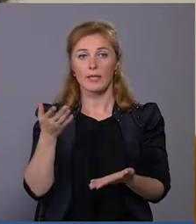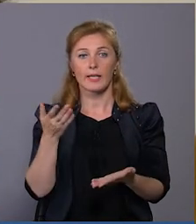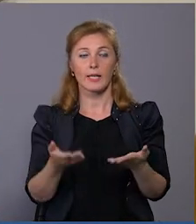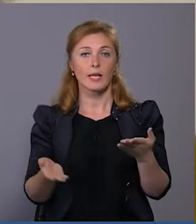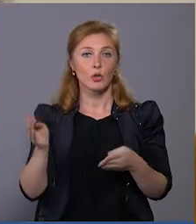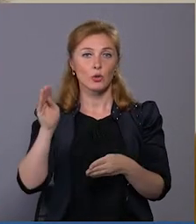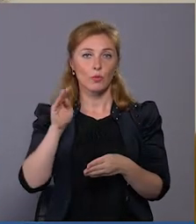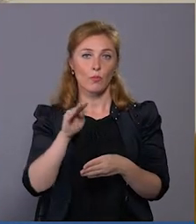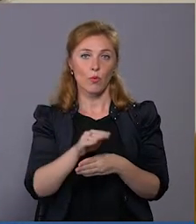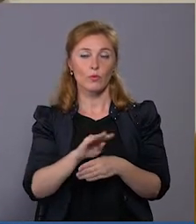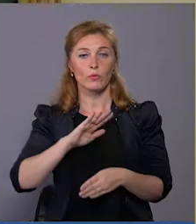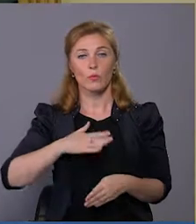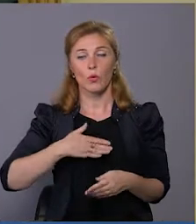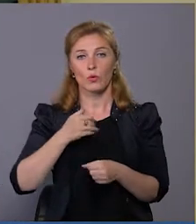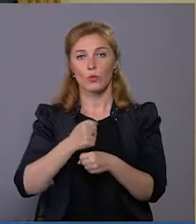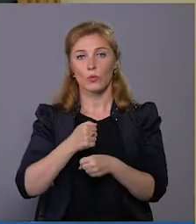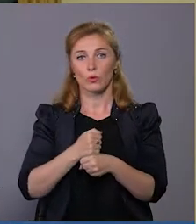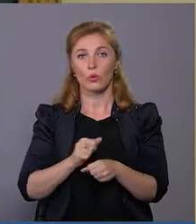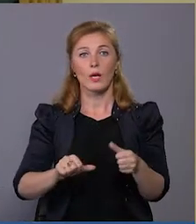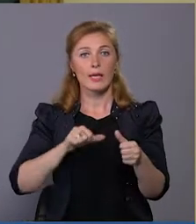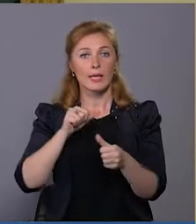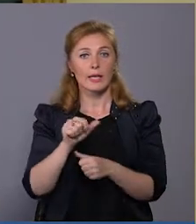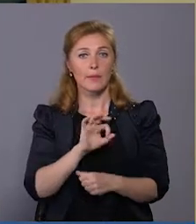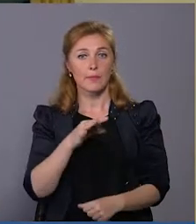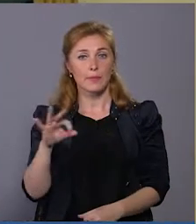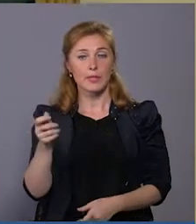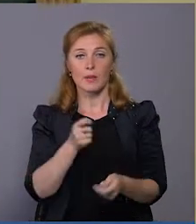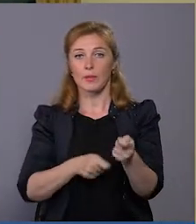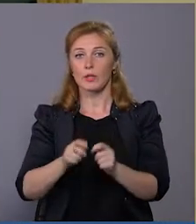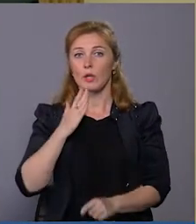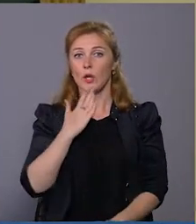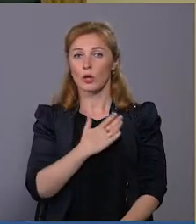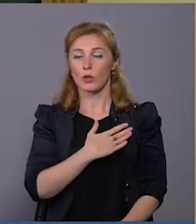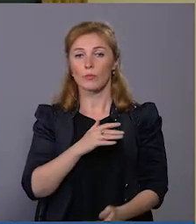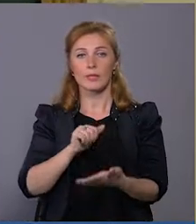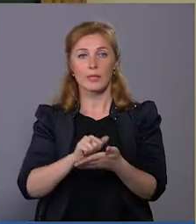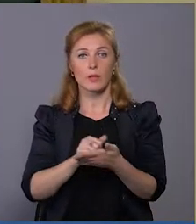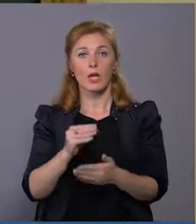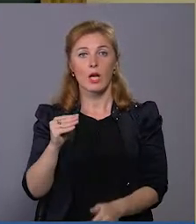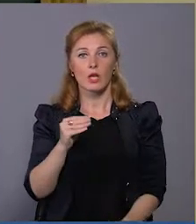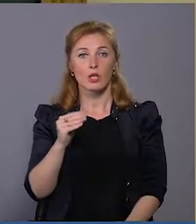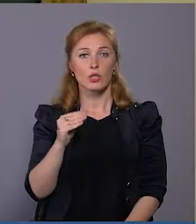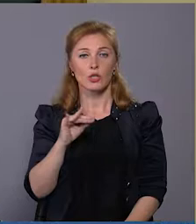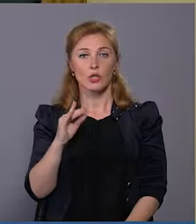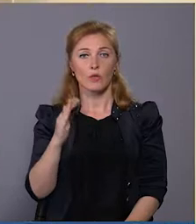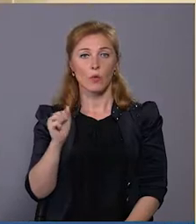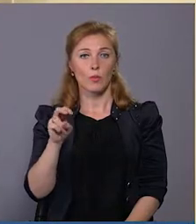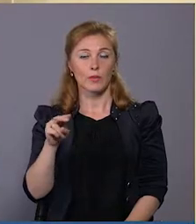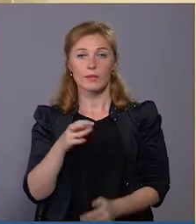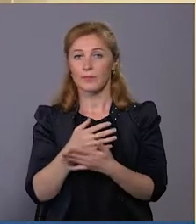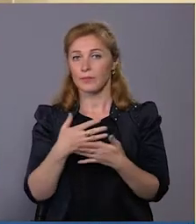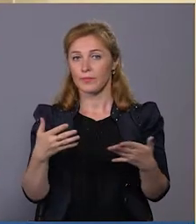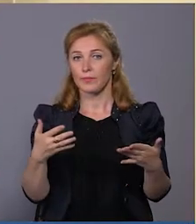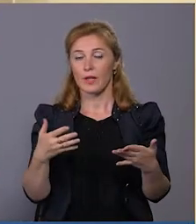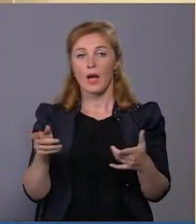мою роботу. Крім бісероплетіння, полюбляє займатися живописом, ветинанкою, батиком та вишивкою. Але